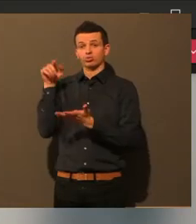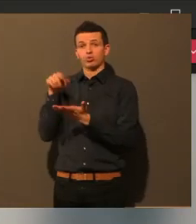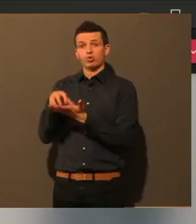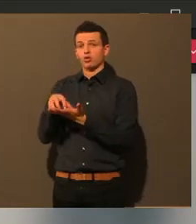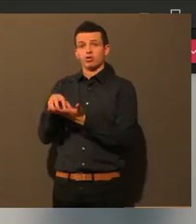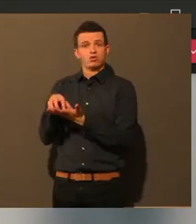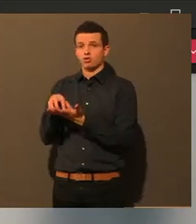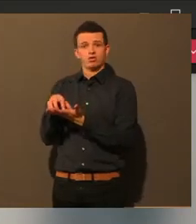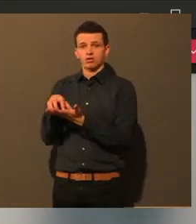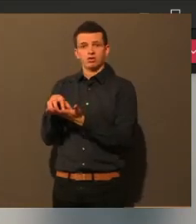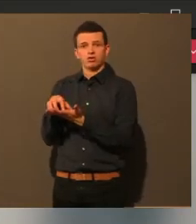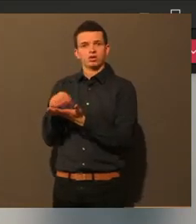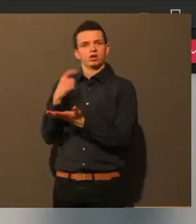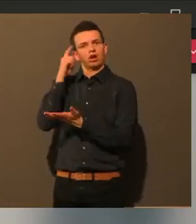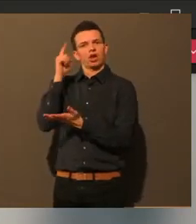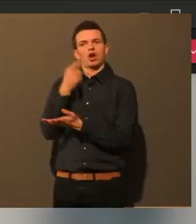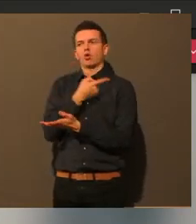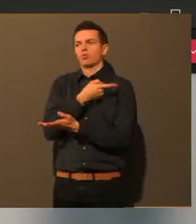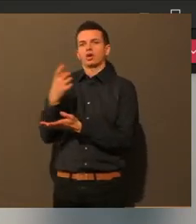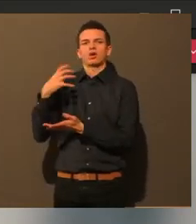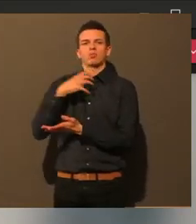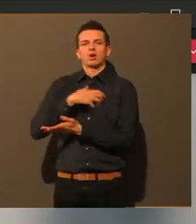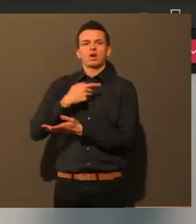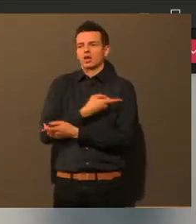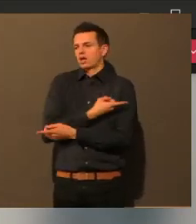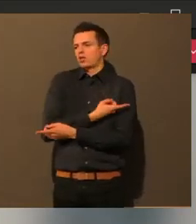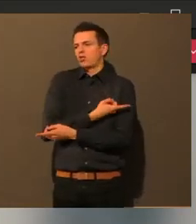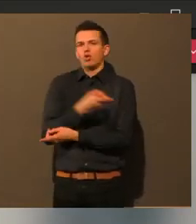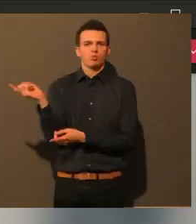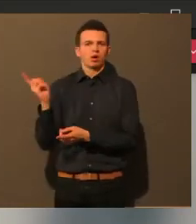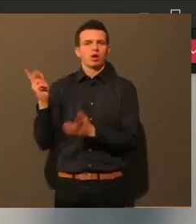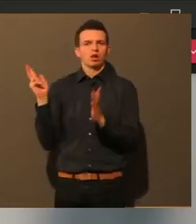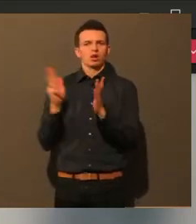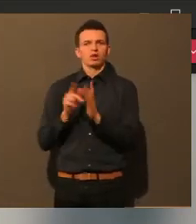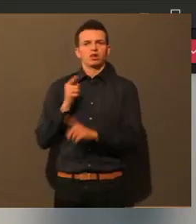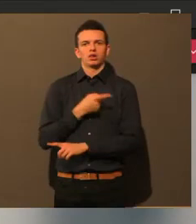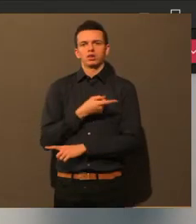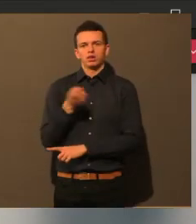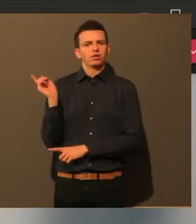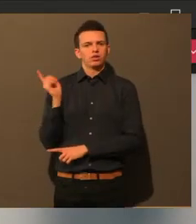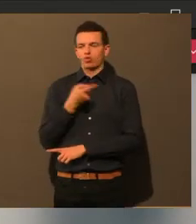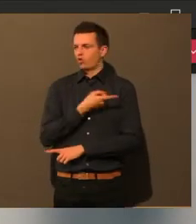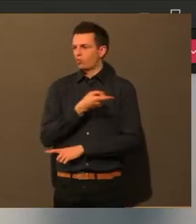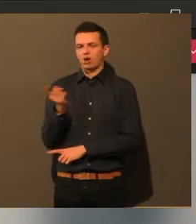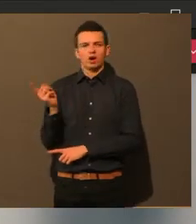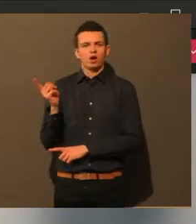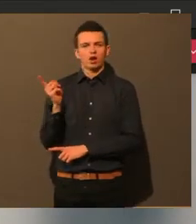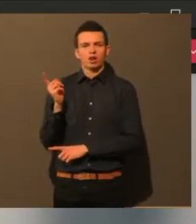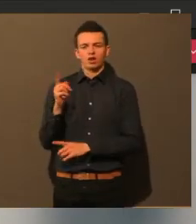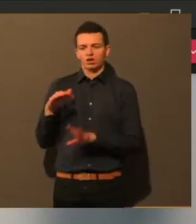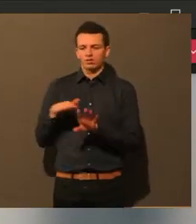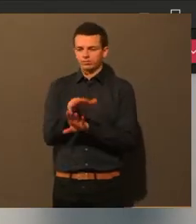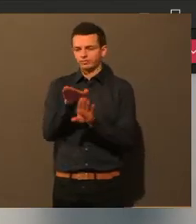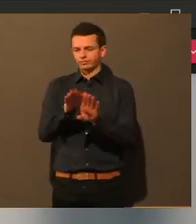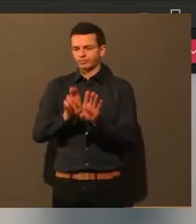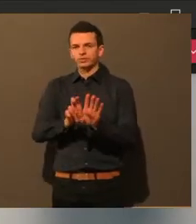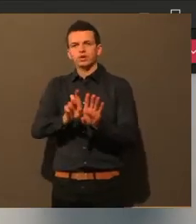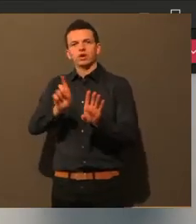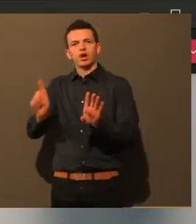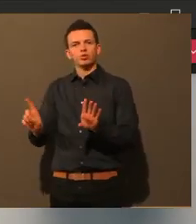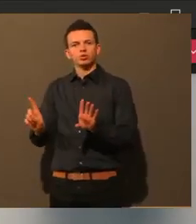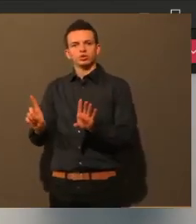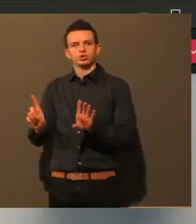nicht dran hält, aber die Geltungsregelung ist die gleiche. Was natürlich bei uns in Augsburg schon exzessiver geregelt ist, ist das, dass halt eine Maskenpflicht in